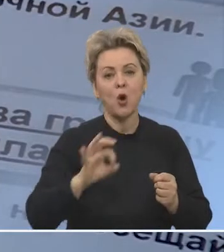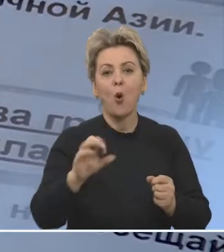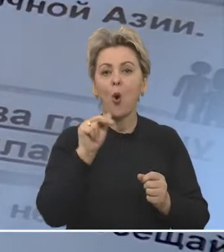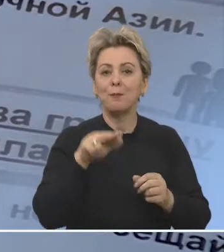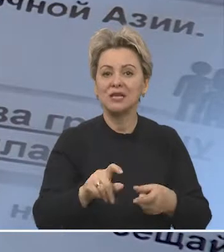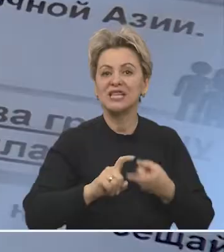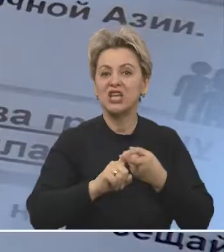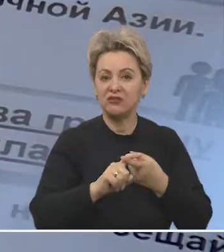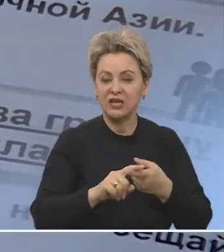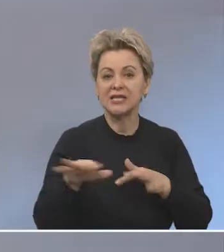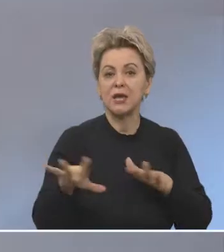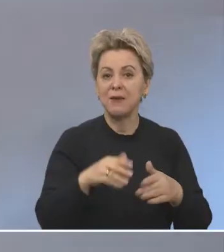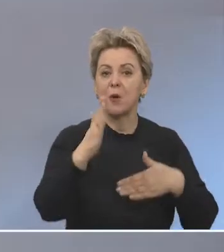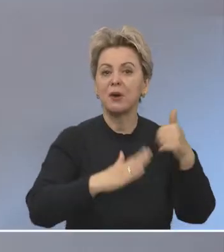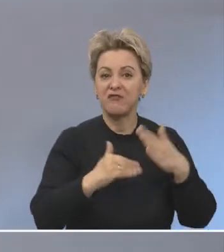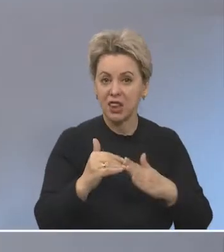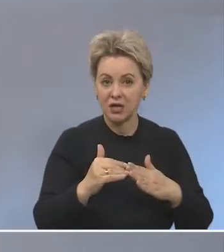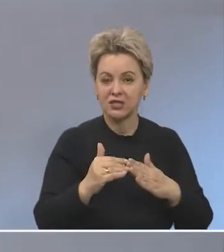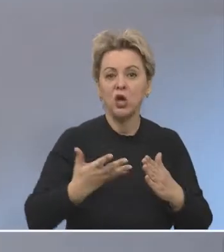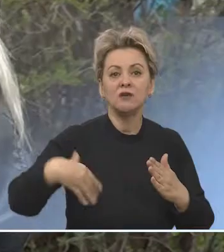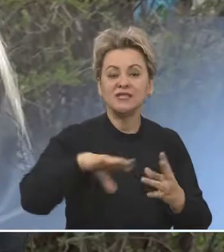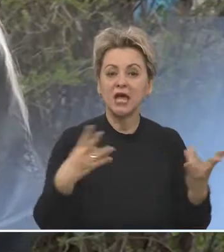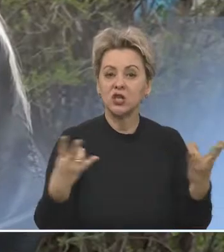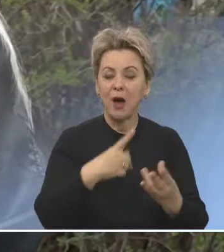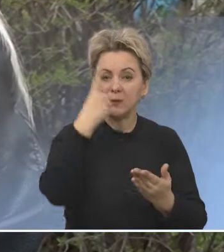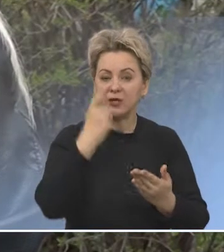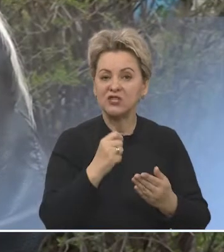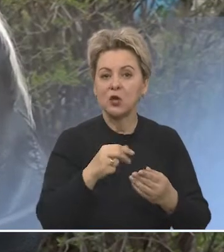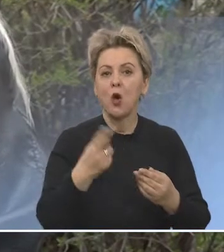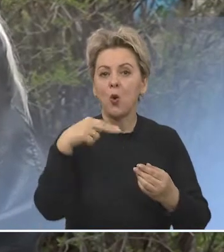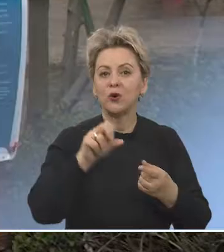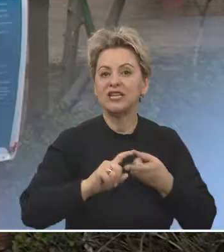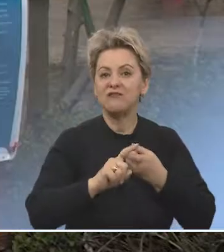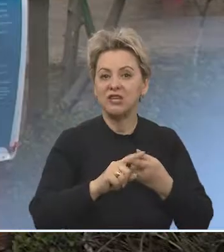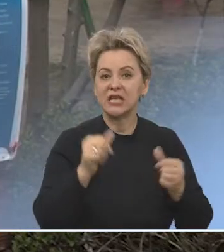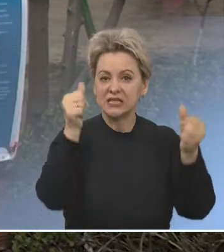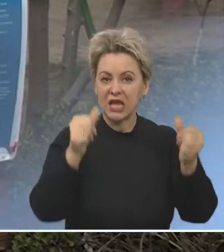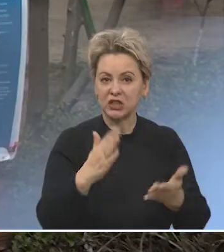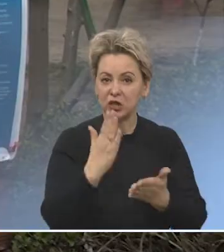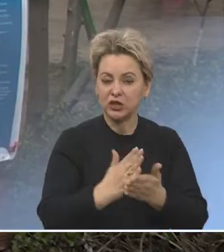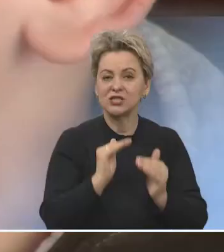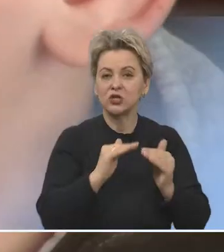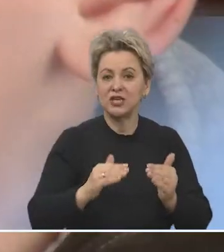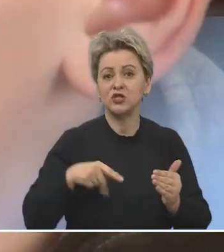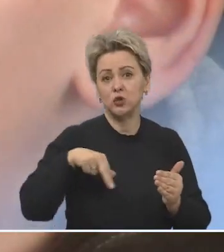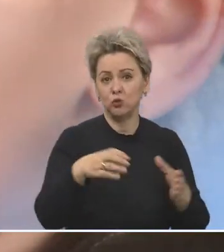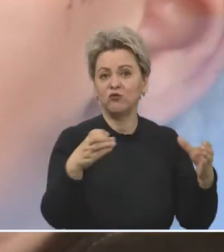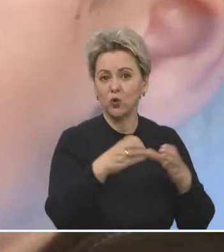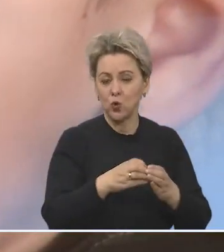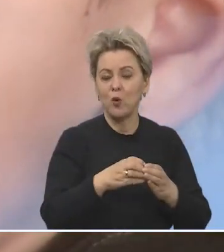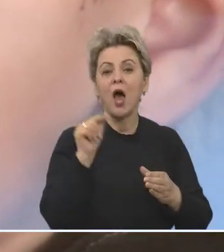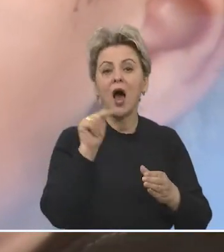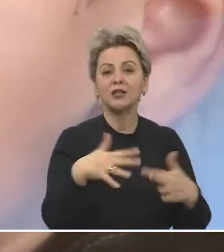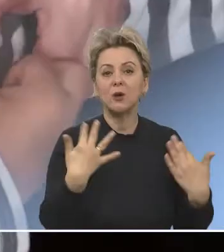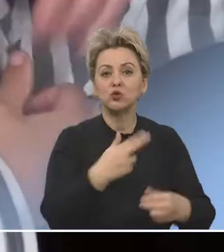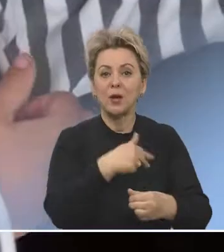напоминанием об опасной инфекции и мерах профилактики. Вся необходимая информация о коронавирусе на стендах. Дети отправляются в